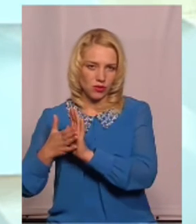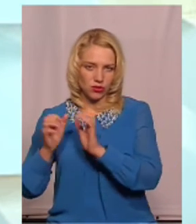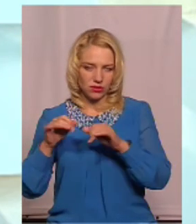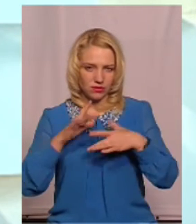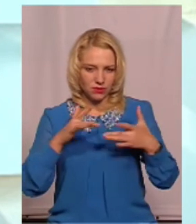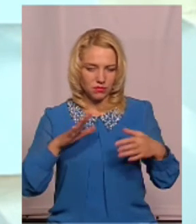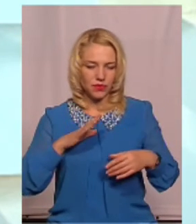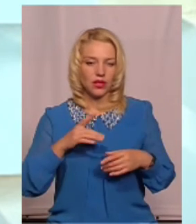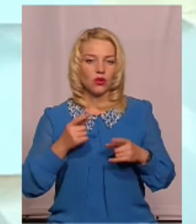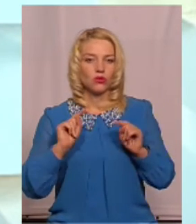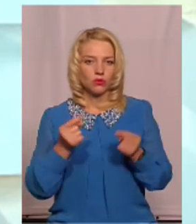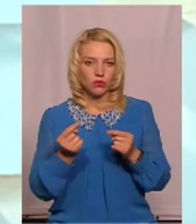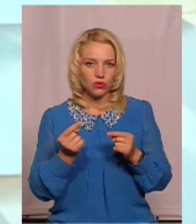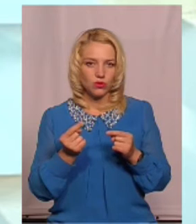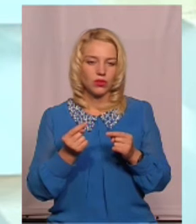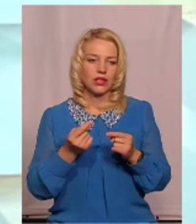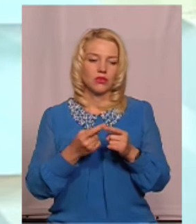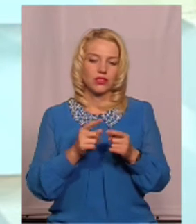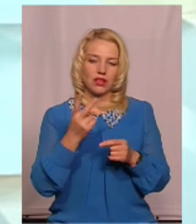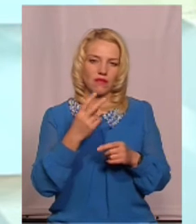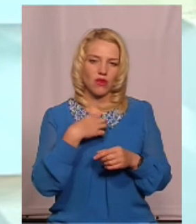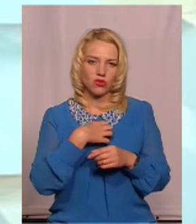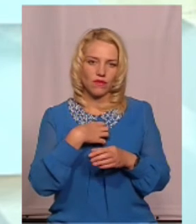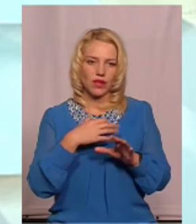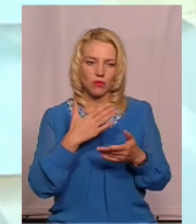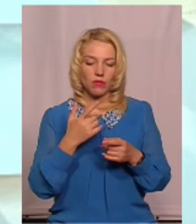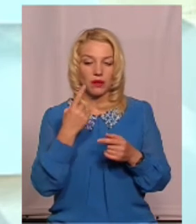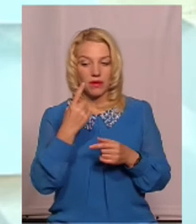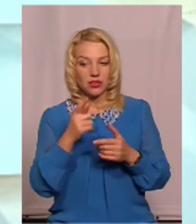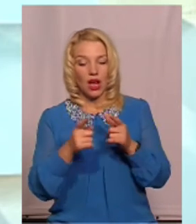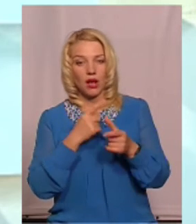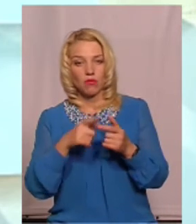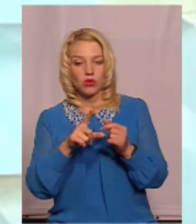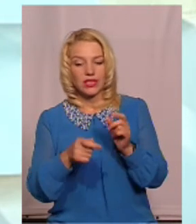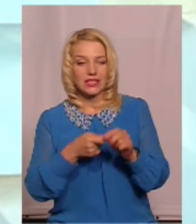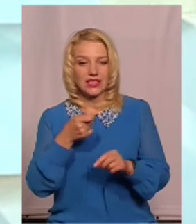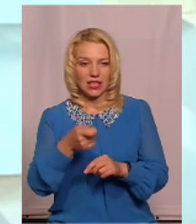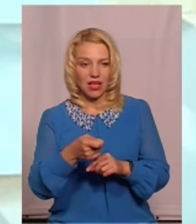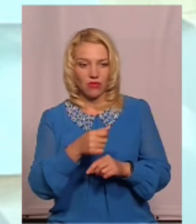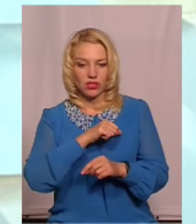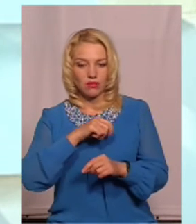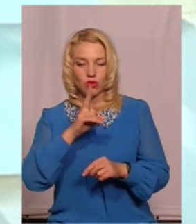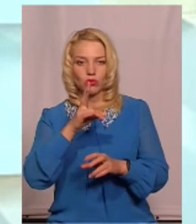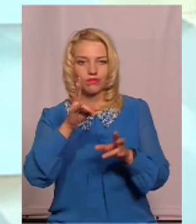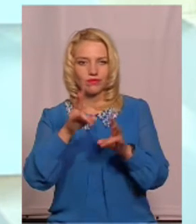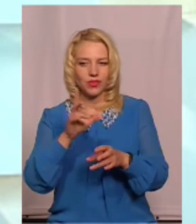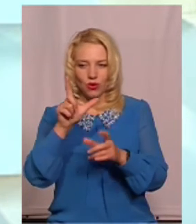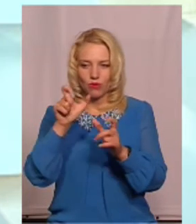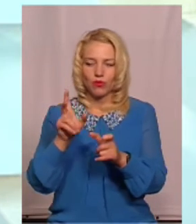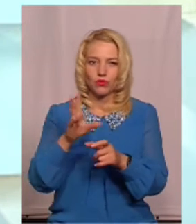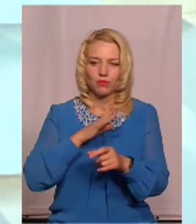І тому, от саме цих два основних моменти – це перше, або за заявою самої потерпілої особи,